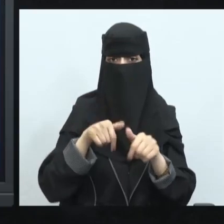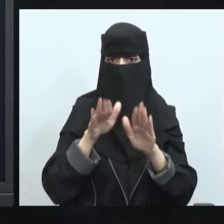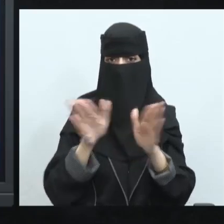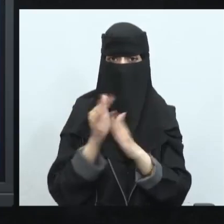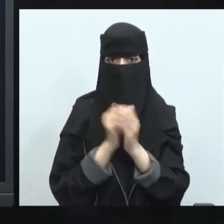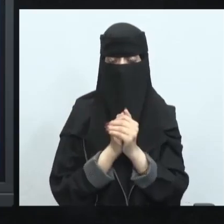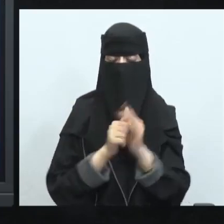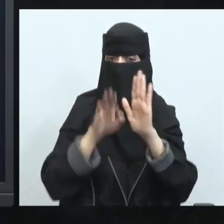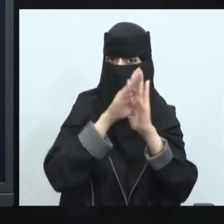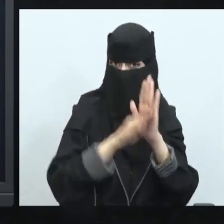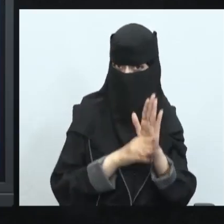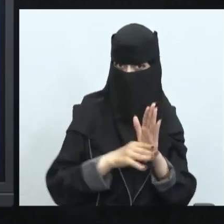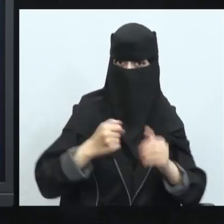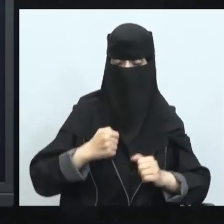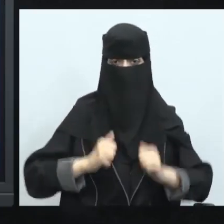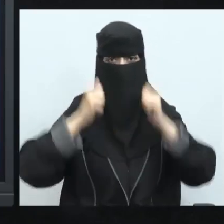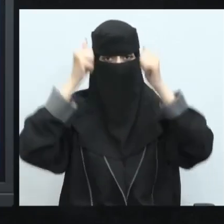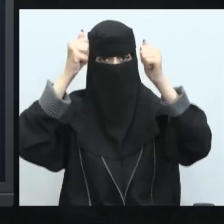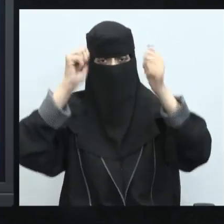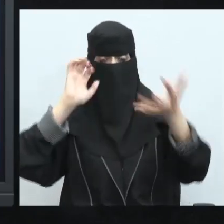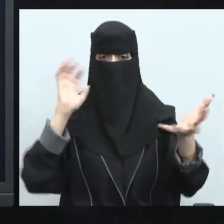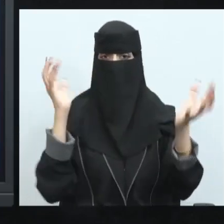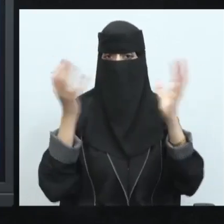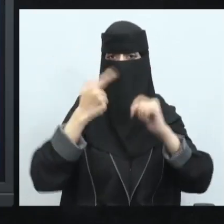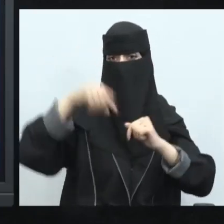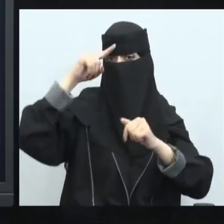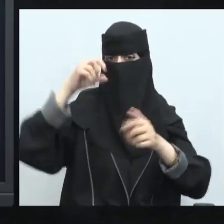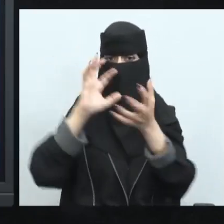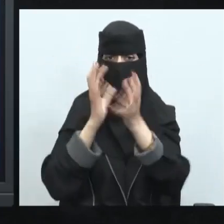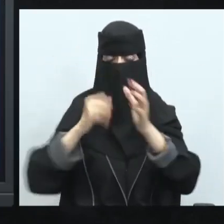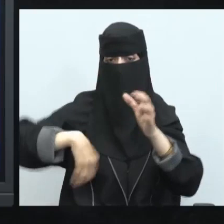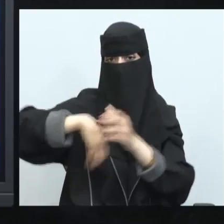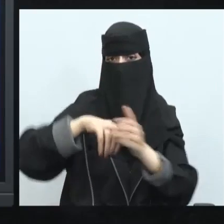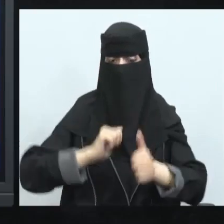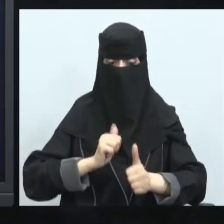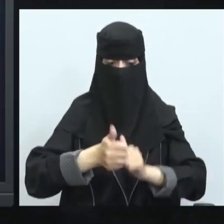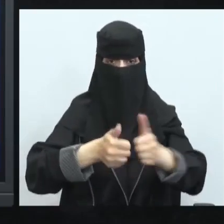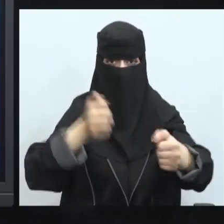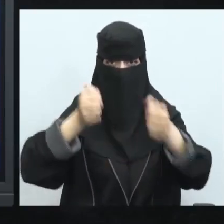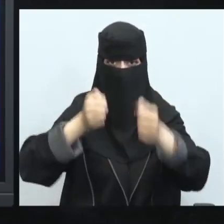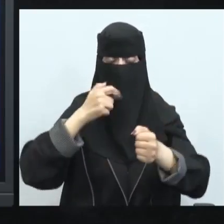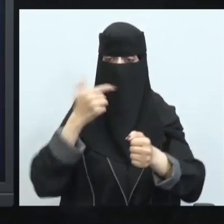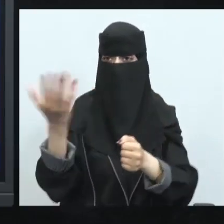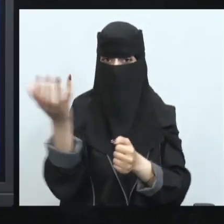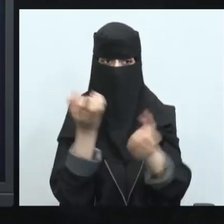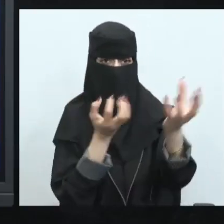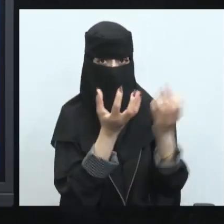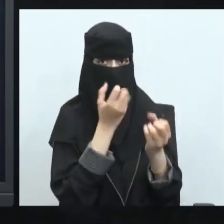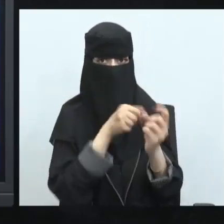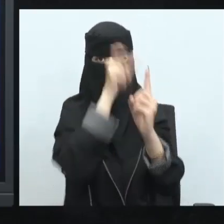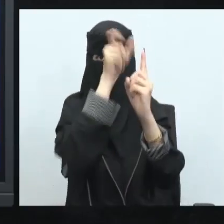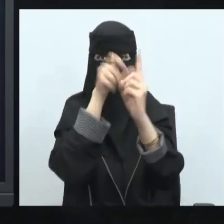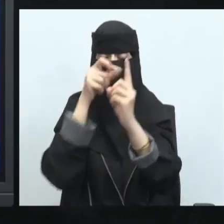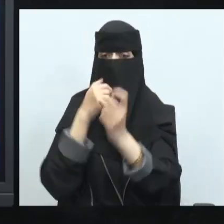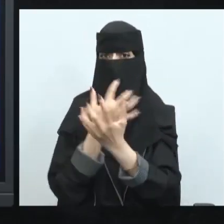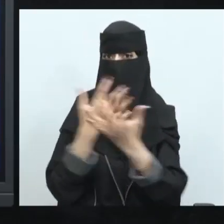بطولة عالمية ككرة القدم أو سباق السيارات أو غيره إذن سيحضر الآلاف وقد تصل